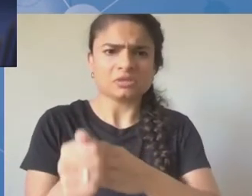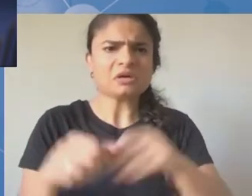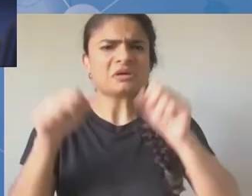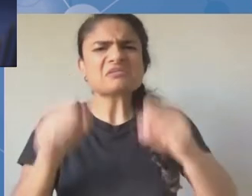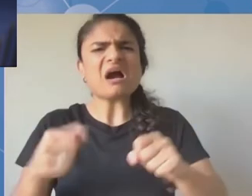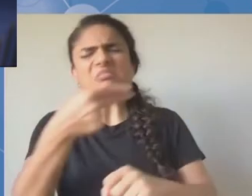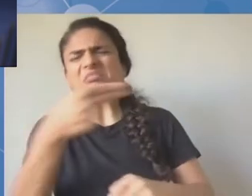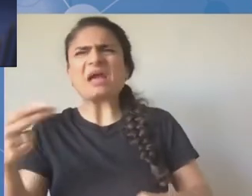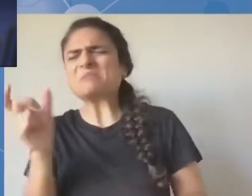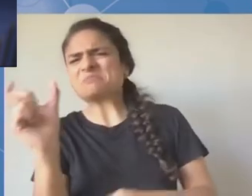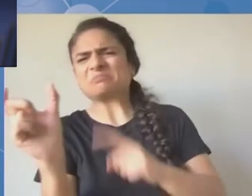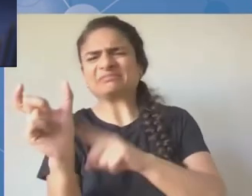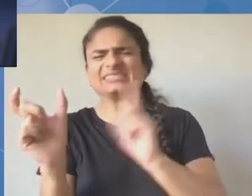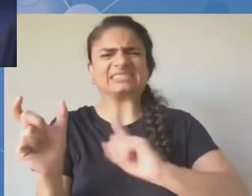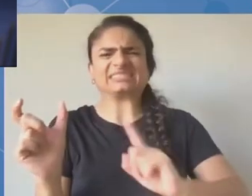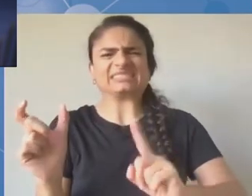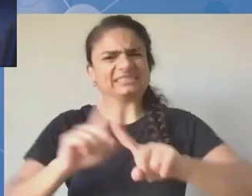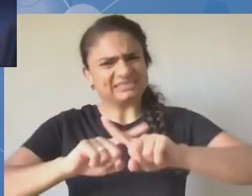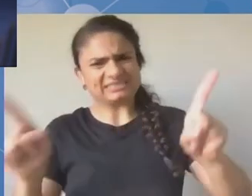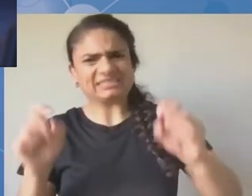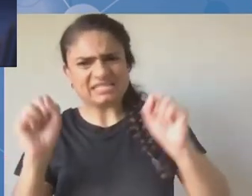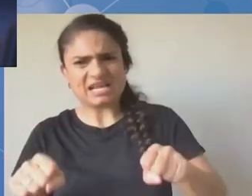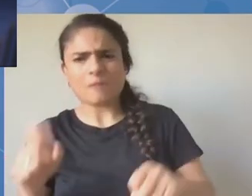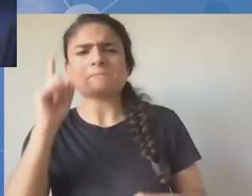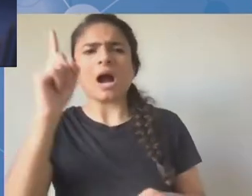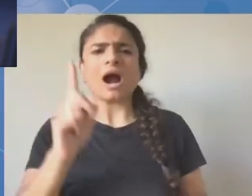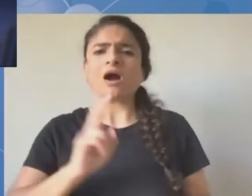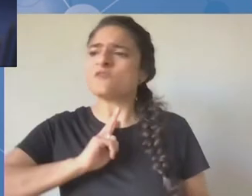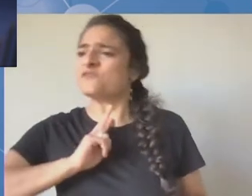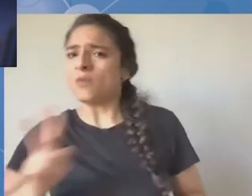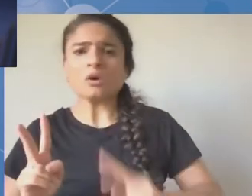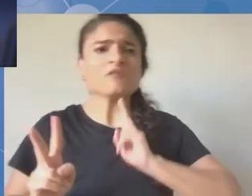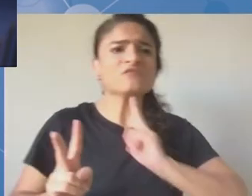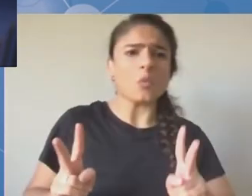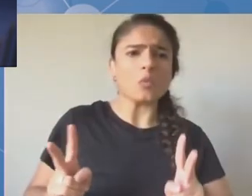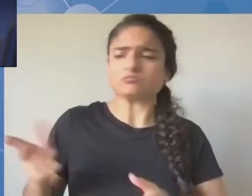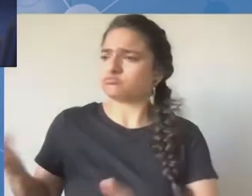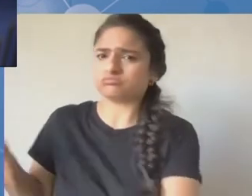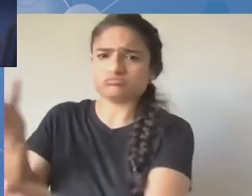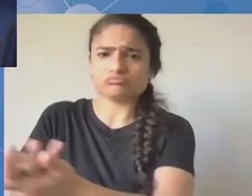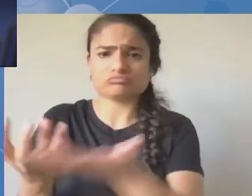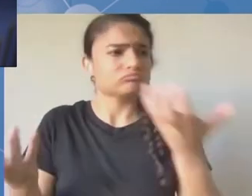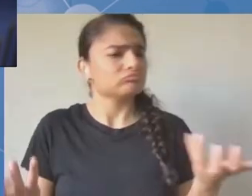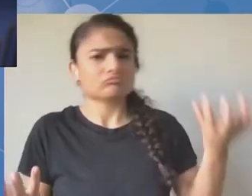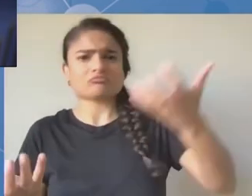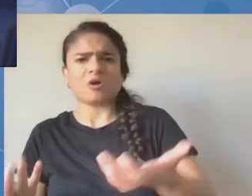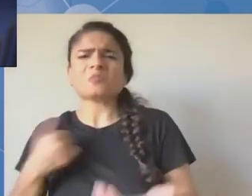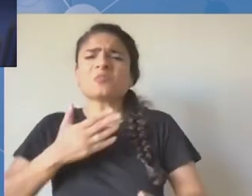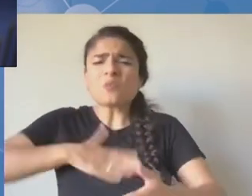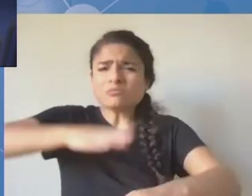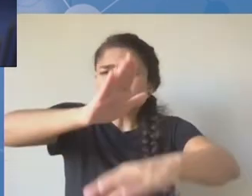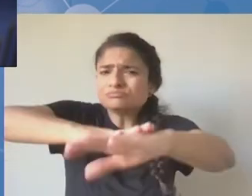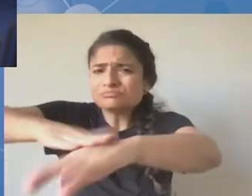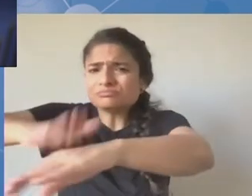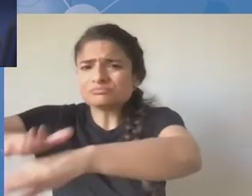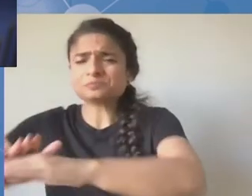musimy ustanowić jakiś lepszy pomost tak, żeby te głosy docierały do gremiów podejmujących decyzje i